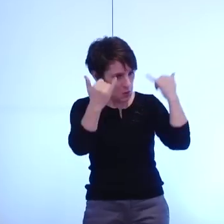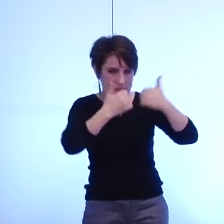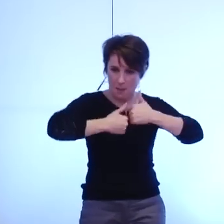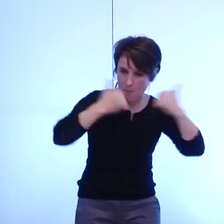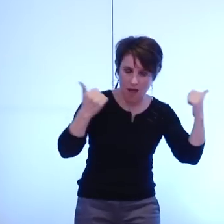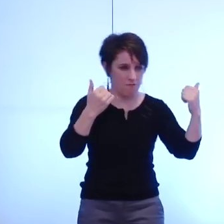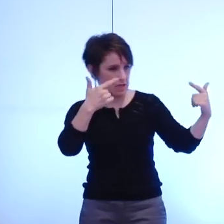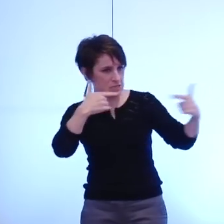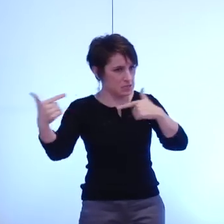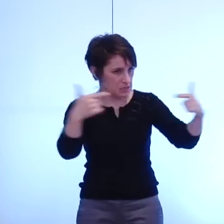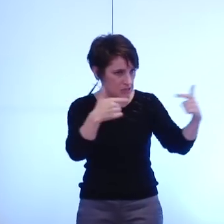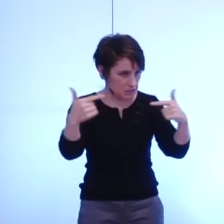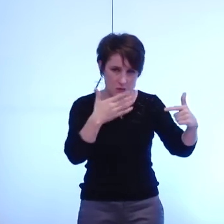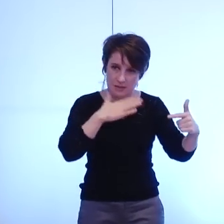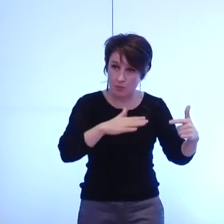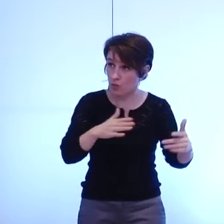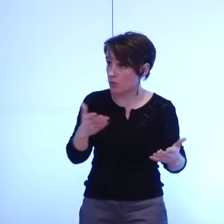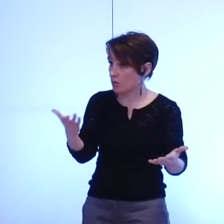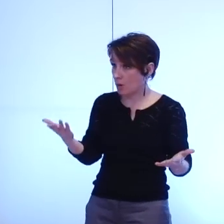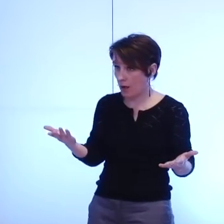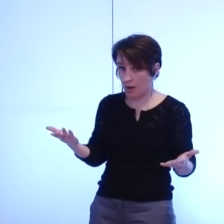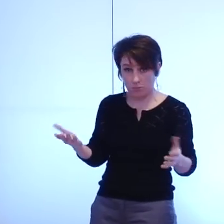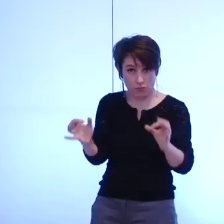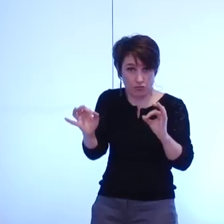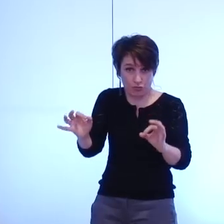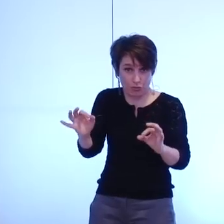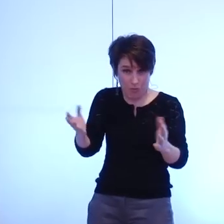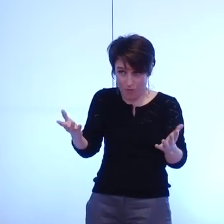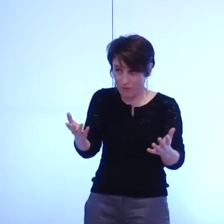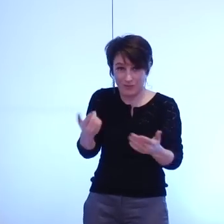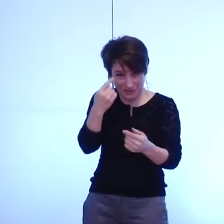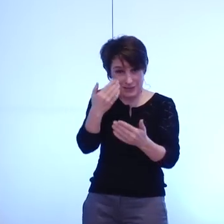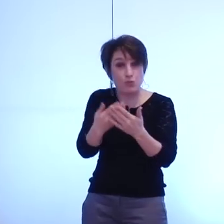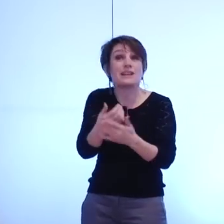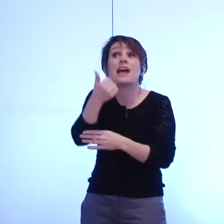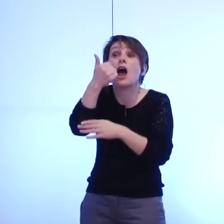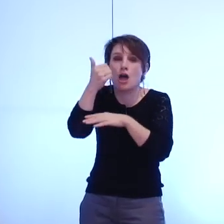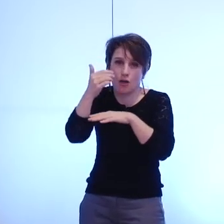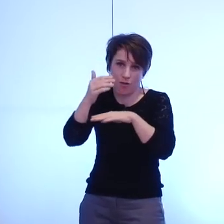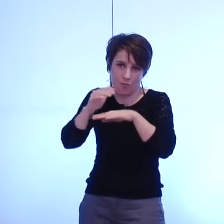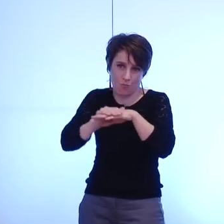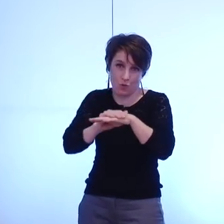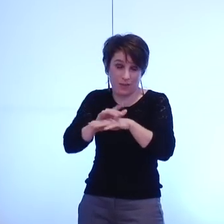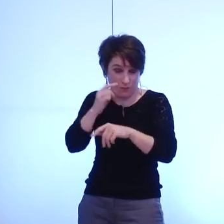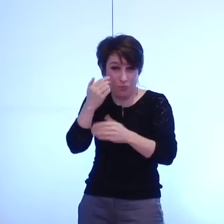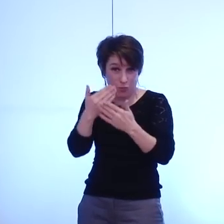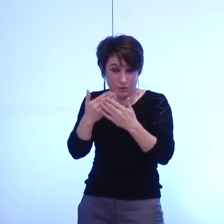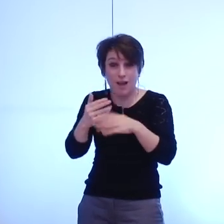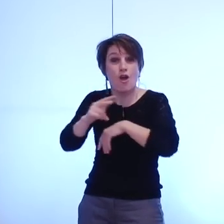'exprimer et en l'espèce c'est une des raisons qui une des raisons essentielles qui fait que le bureau